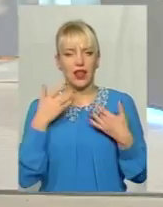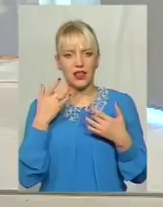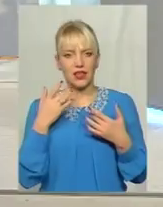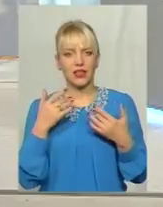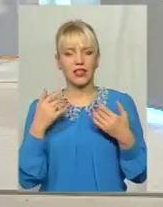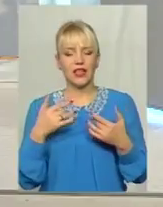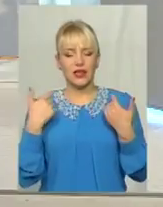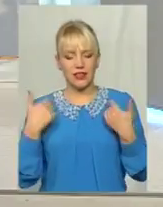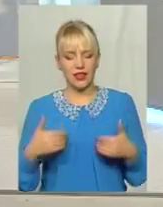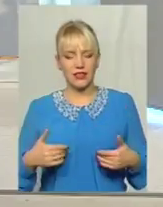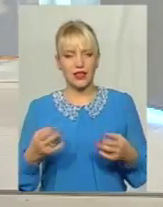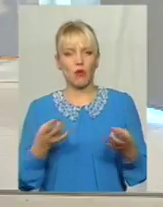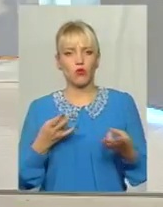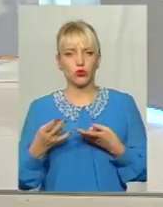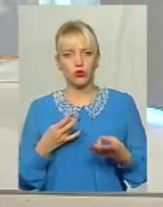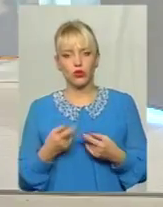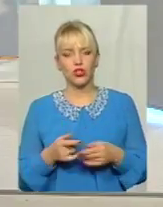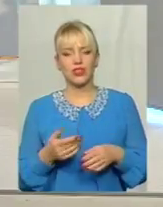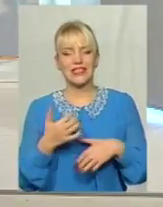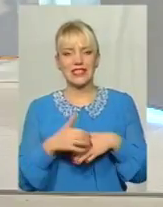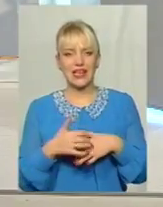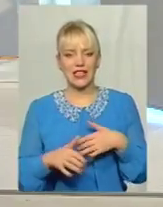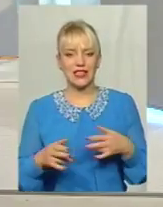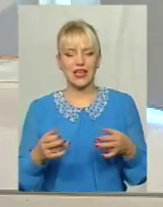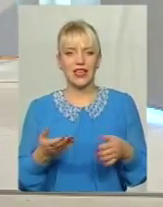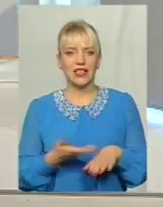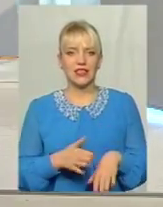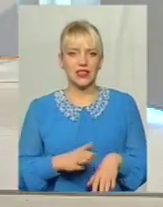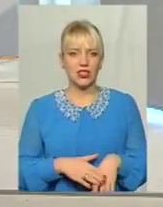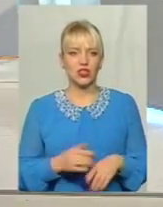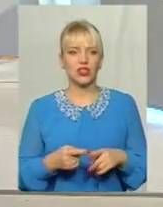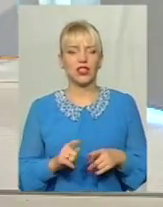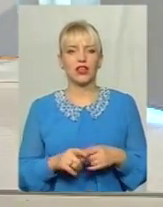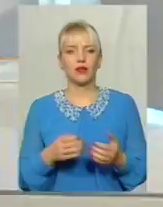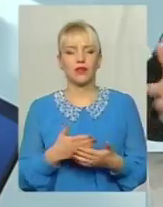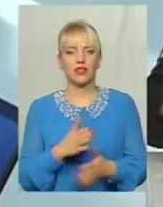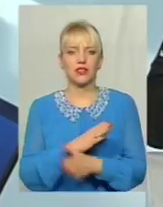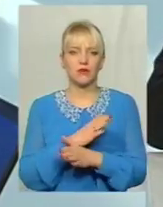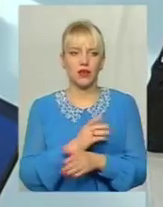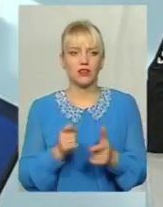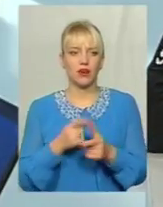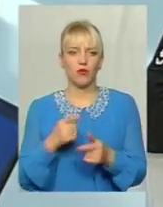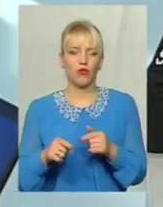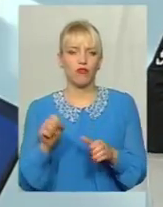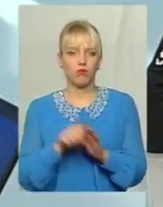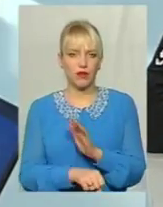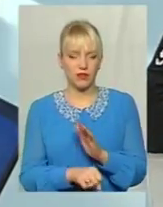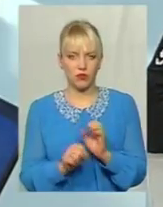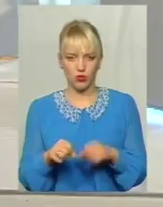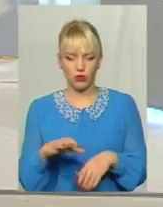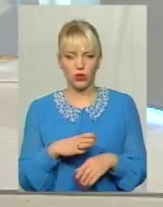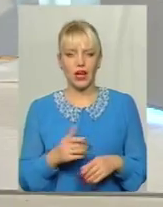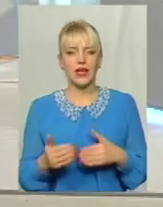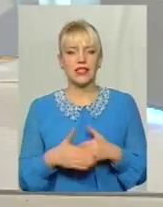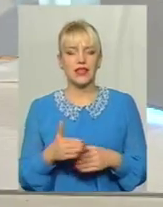середньої тяжкості, а також тяжких І далі вже тяжких, спочинили смерть або вбивство, звичайно Санкція